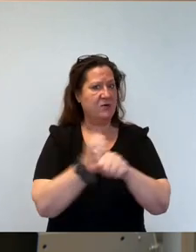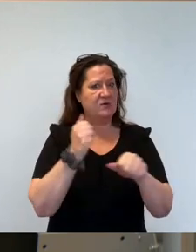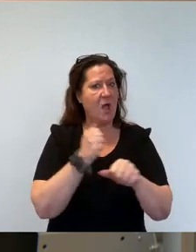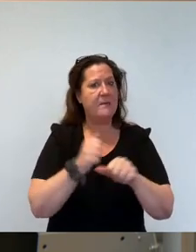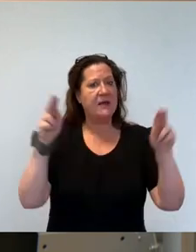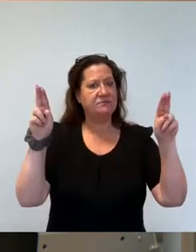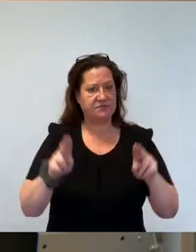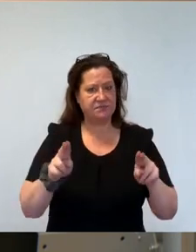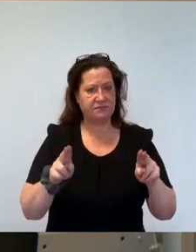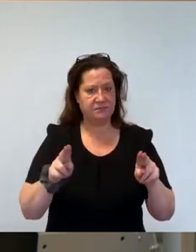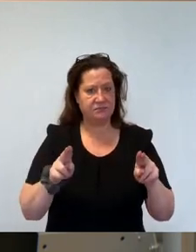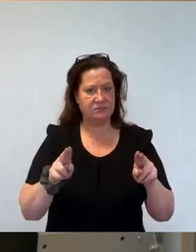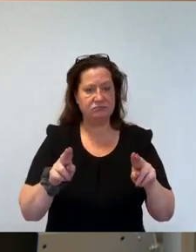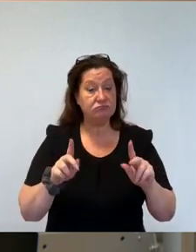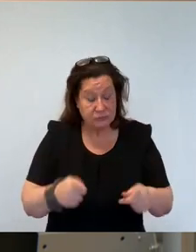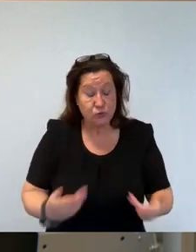Das ist so, ja.